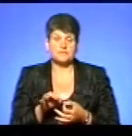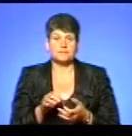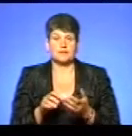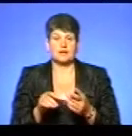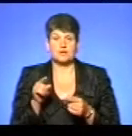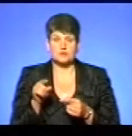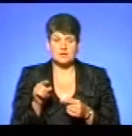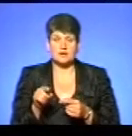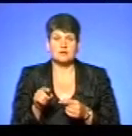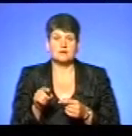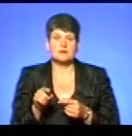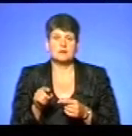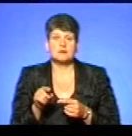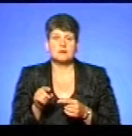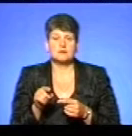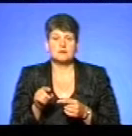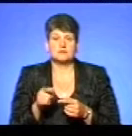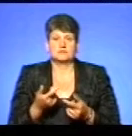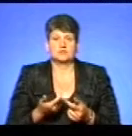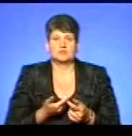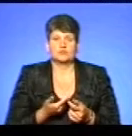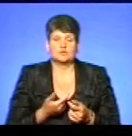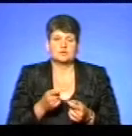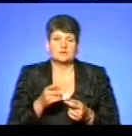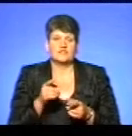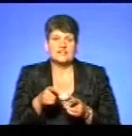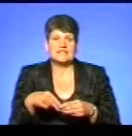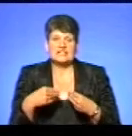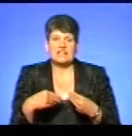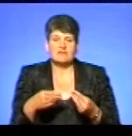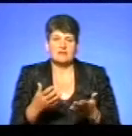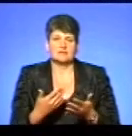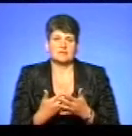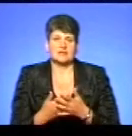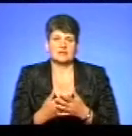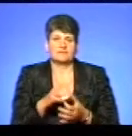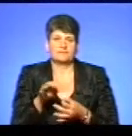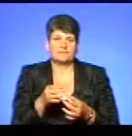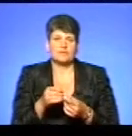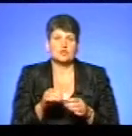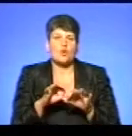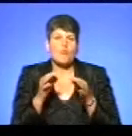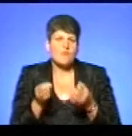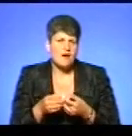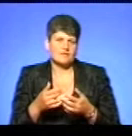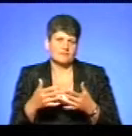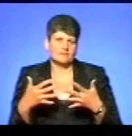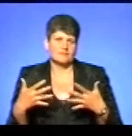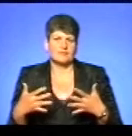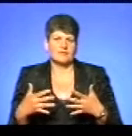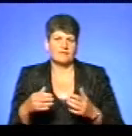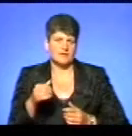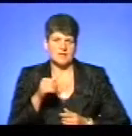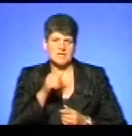тільки в кипітінні лише, це виживає. І він давав, я знаю, якісь, можливо, відходи кубасні, можливо, ще якісь. Він не скривав навіть того,